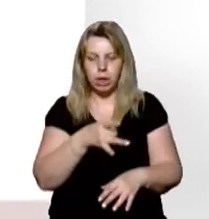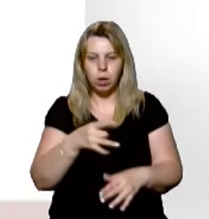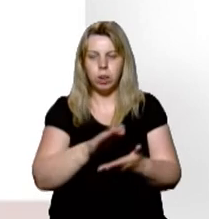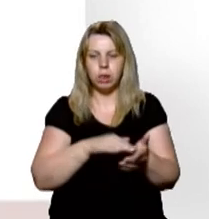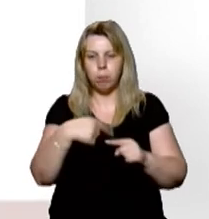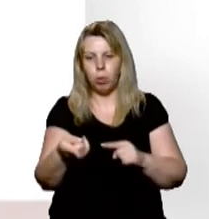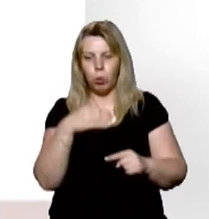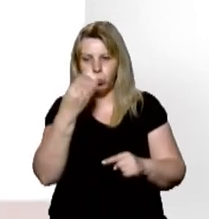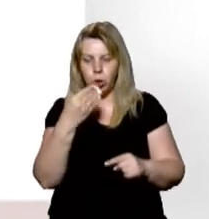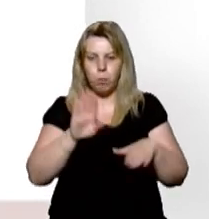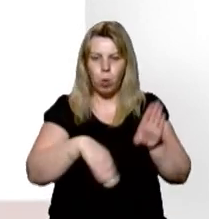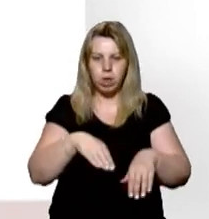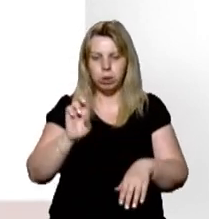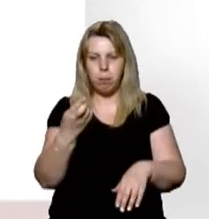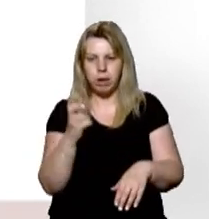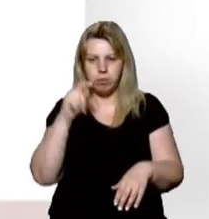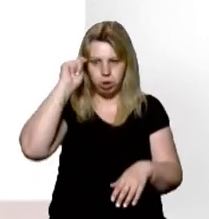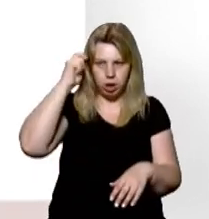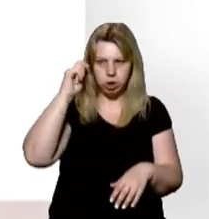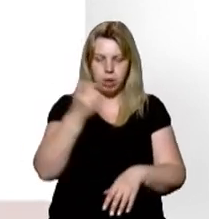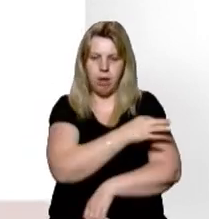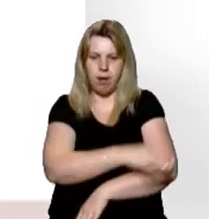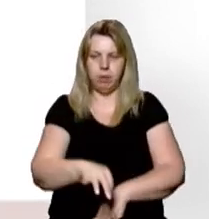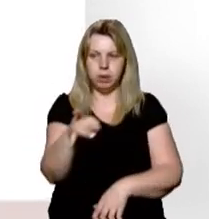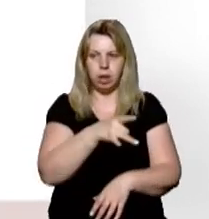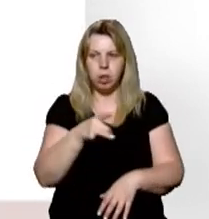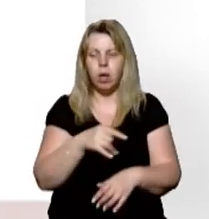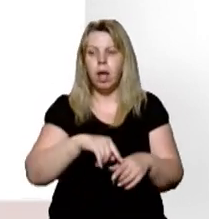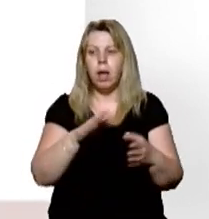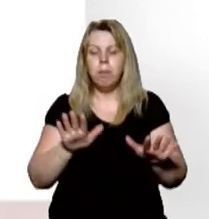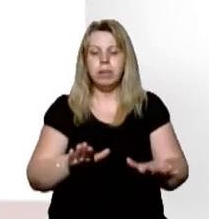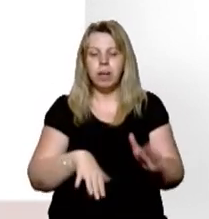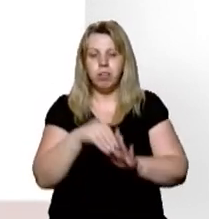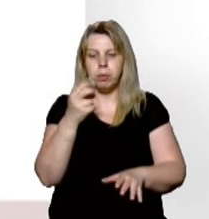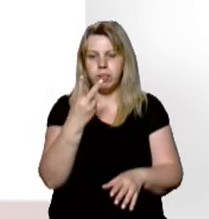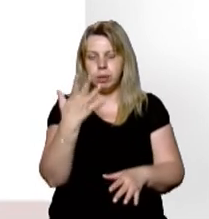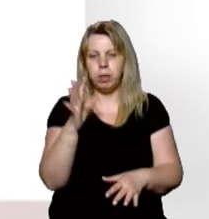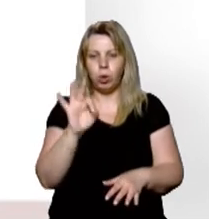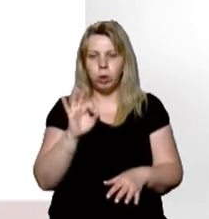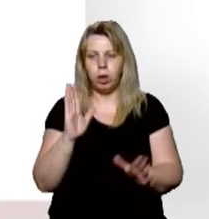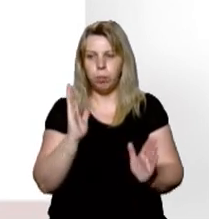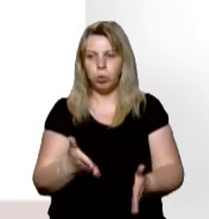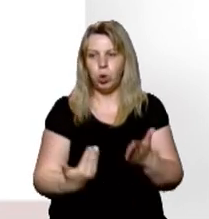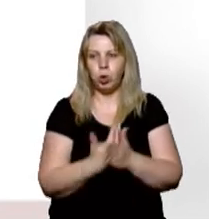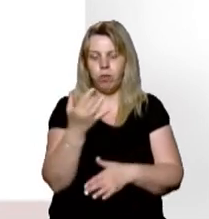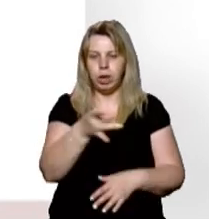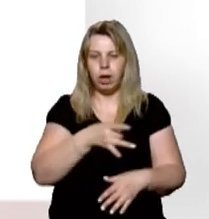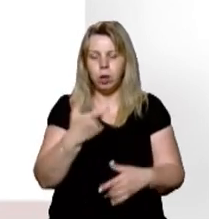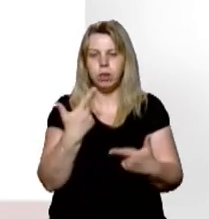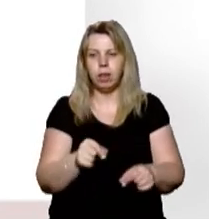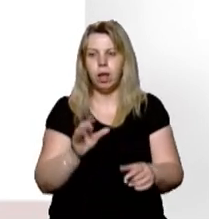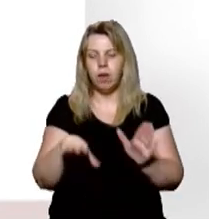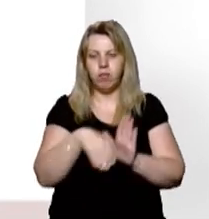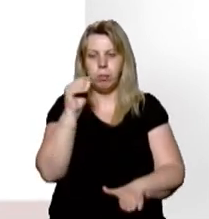Далі Ужгородський, Мукачевський, Берегівський, Тячівський та Рахівський райони. Місцеві вибори 25 жовтня відбуватимуться у нових районах, де